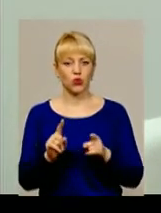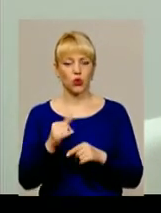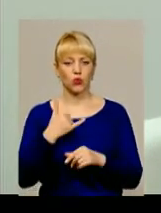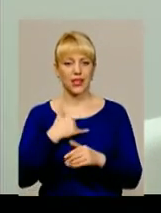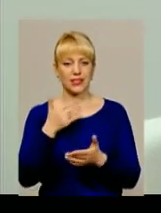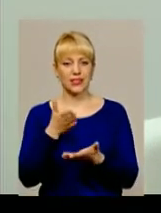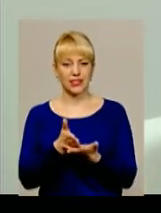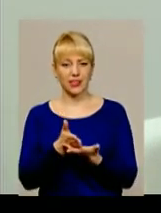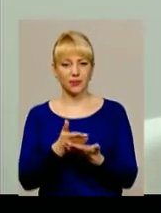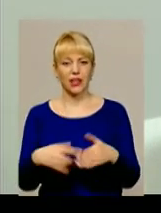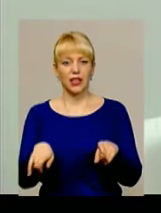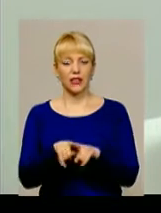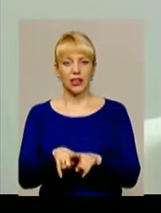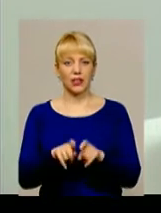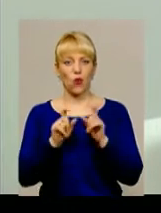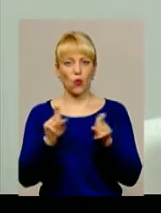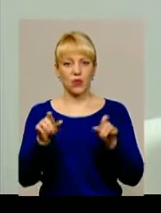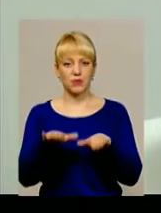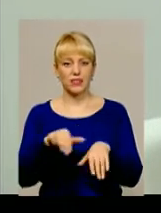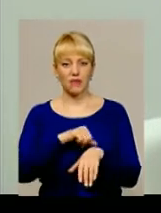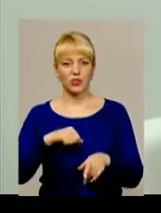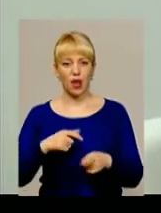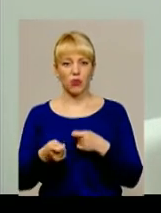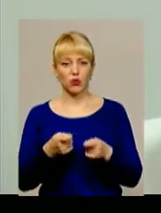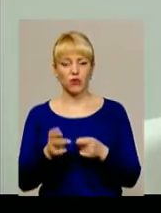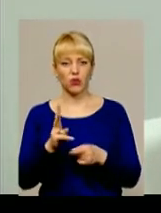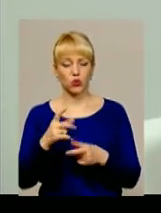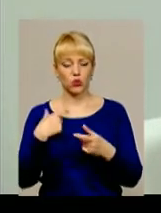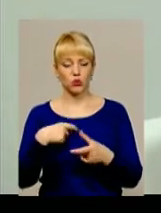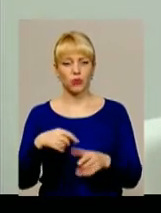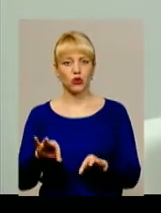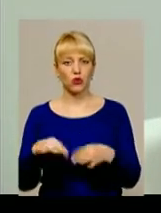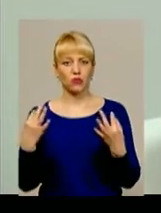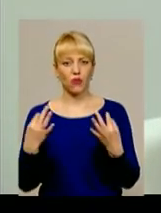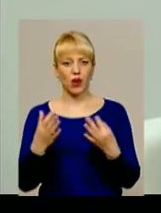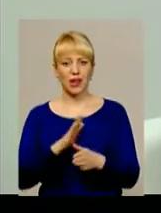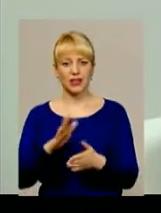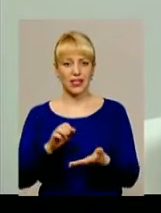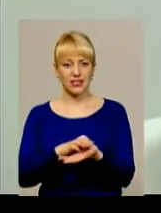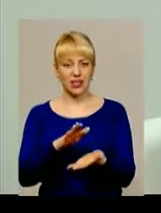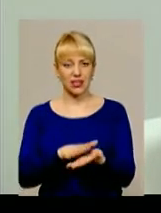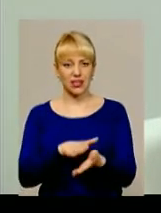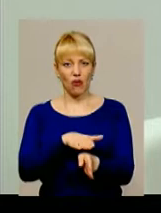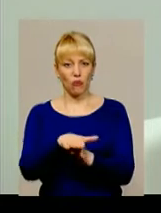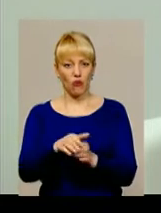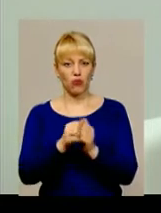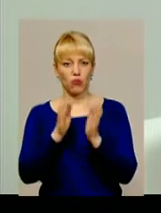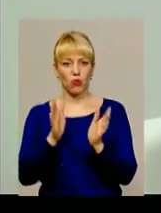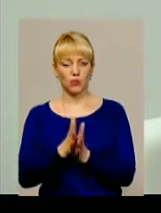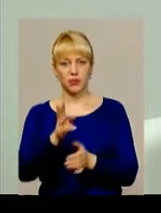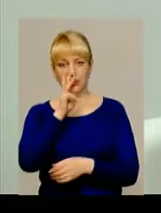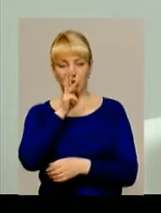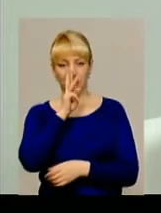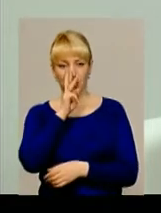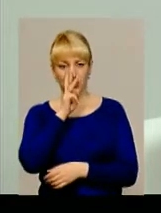є такі органи місцевого самоврядування, які собі дозволяють не закладати в повному обсязі зарплату